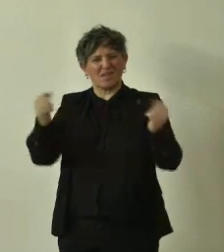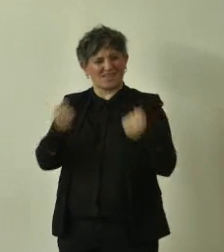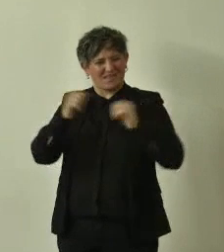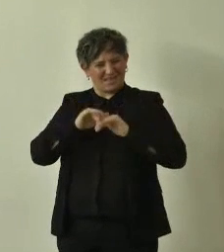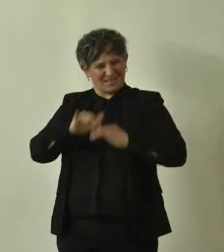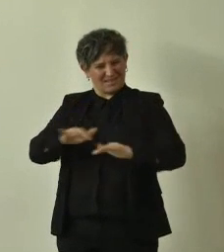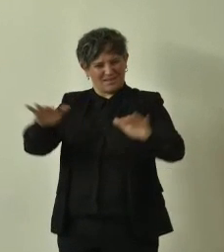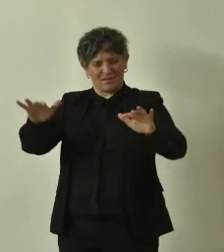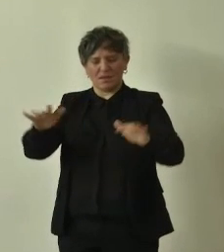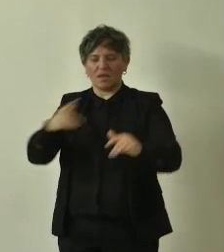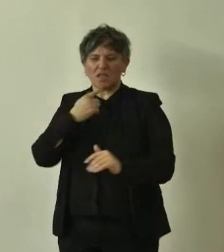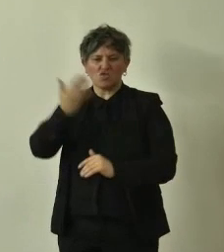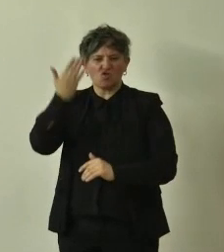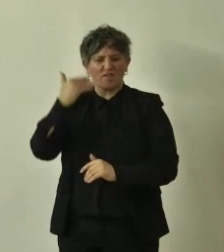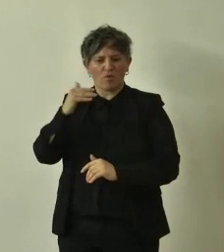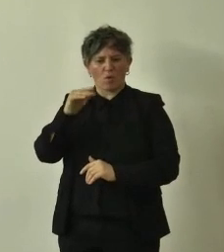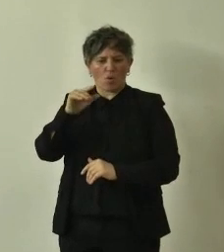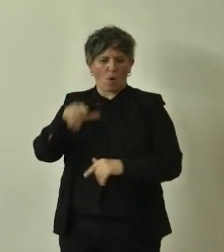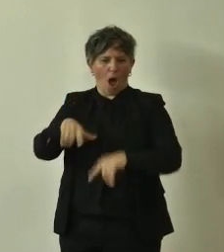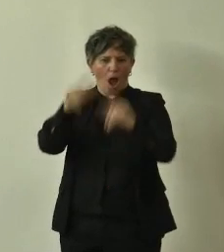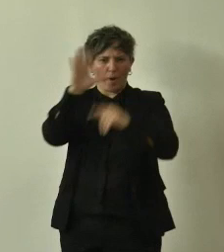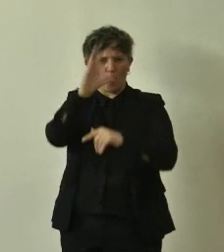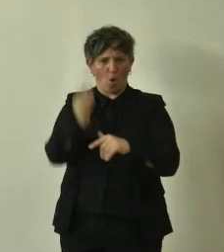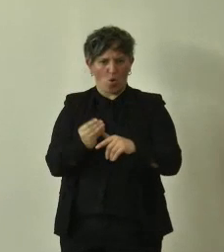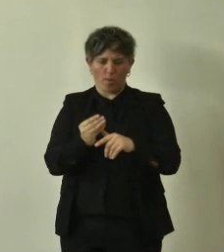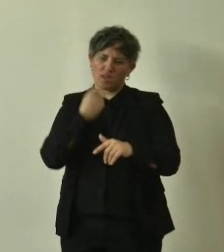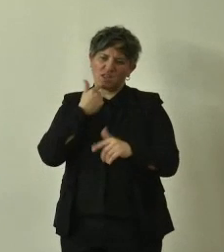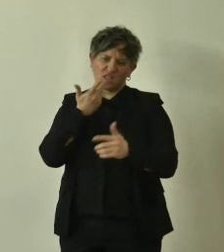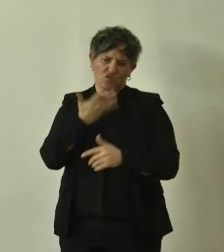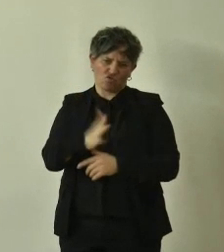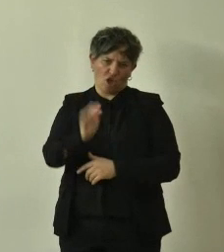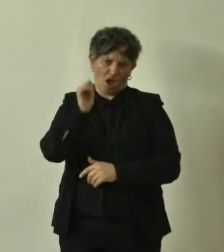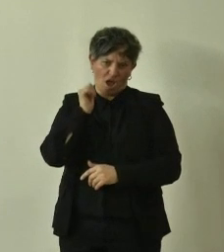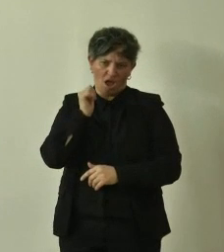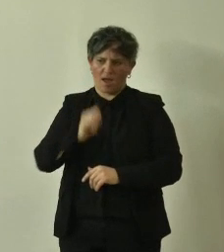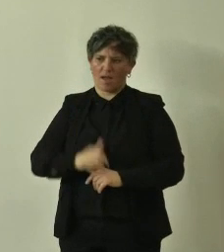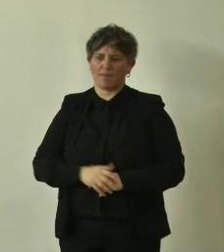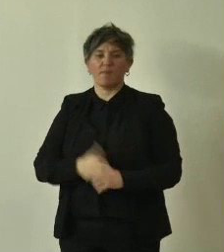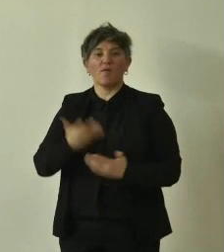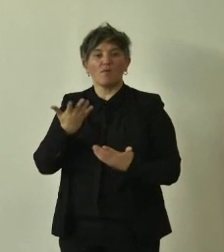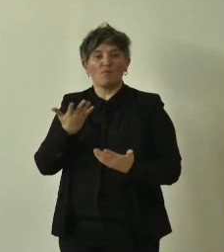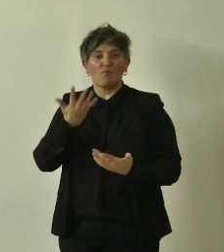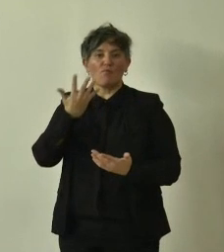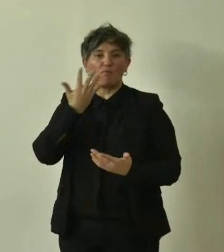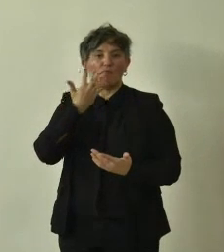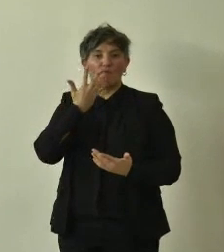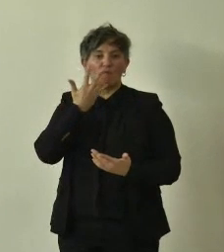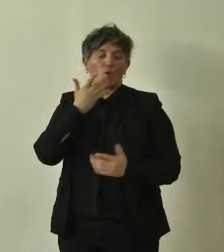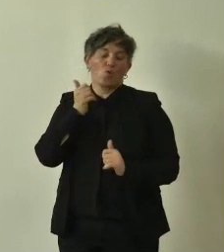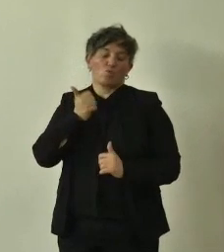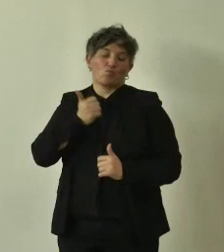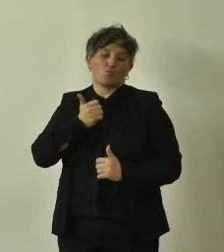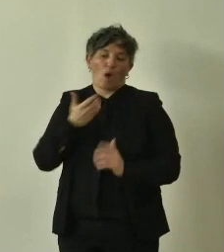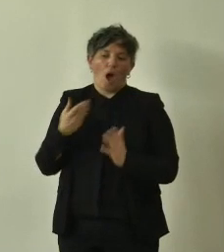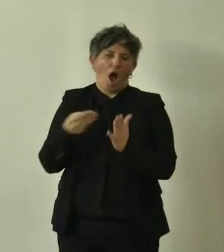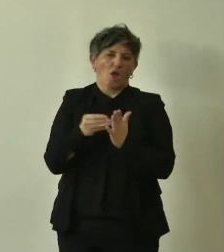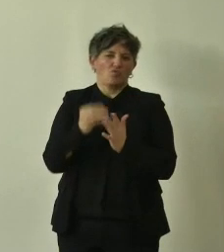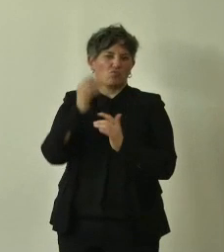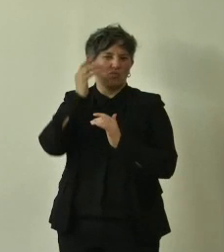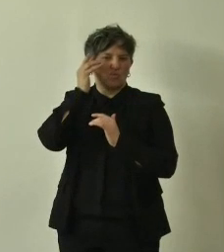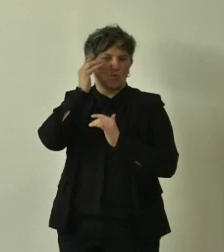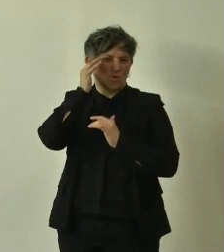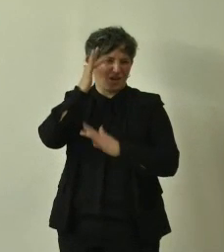Dicevo prima sulla monumentalità è già stato detto tanto, volevo fare solamente alcune riflessioni aggiuntive.